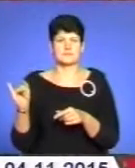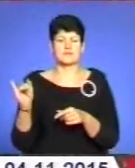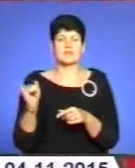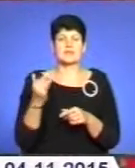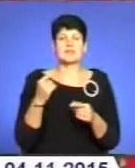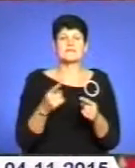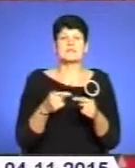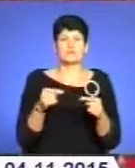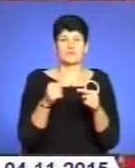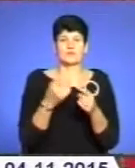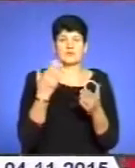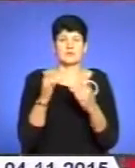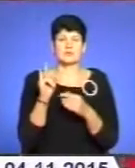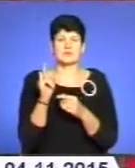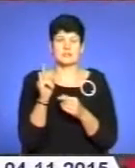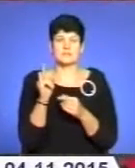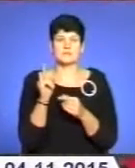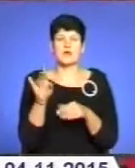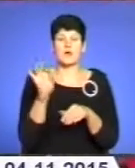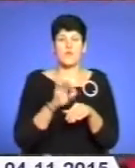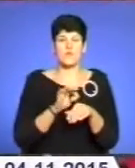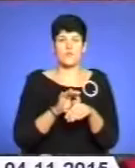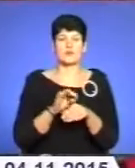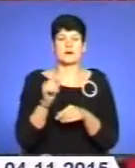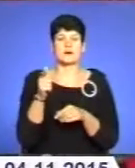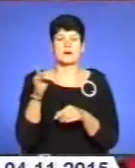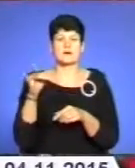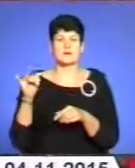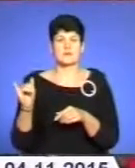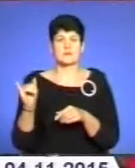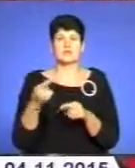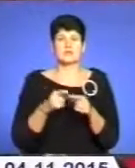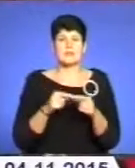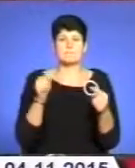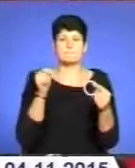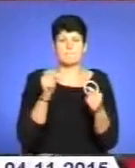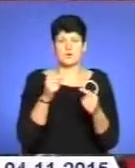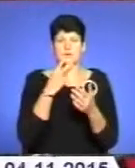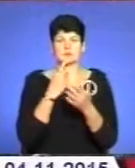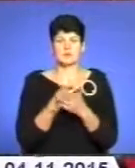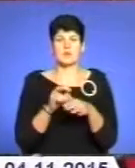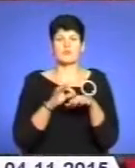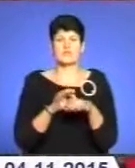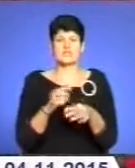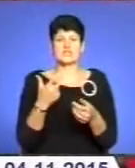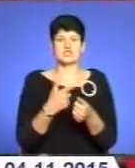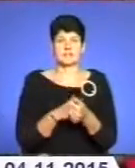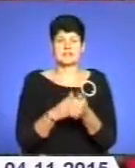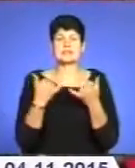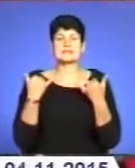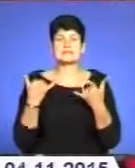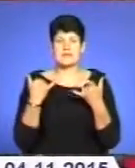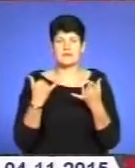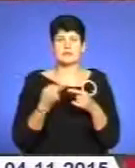відповідно, якщо дитина хвора гострим респіраторним вірусним, це є протипоказ для проведення щеплень. Тобто зараз на